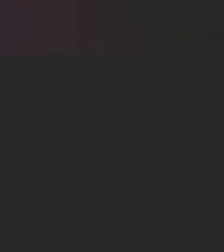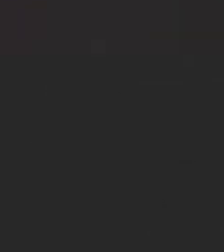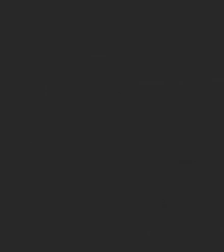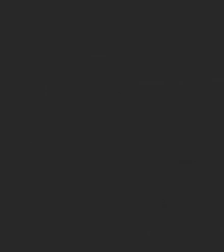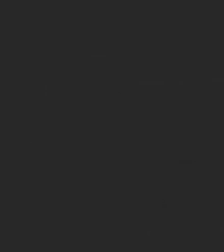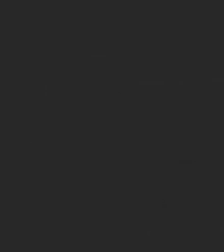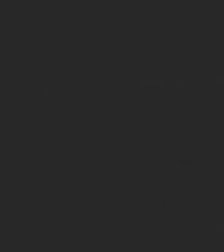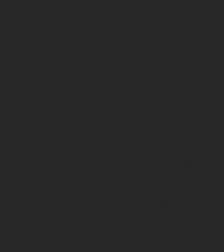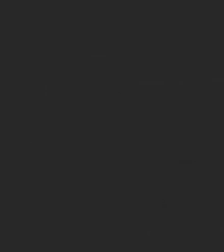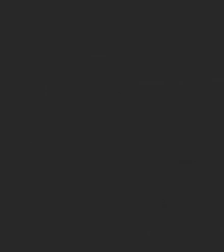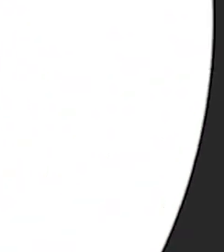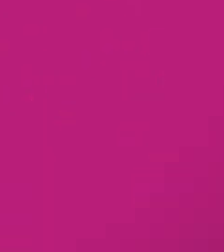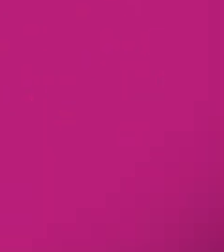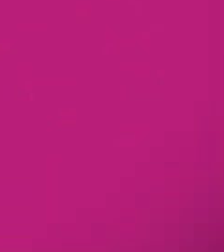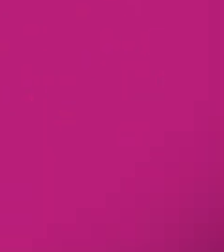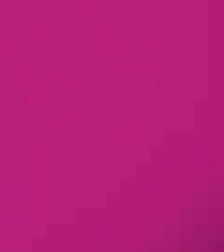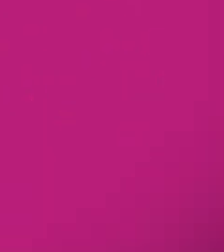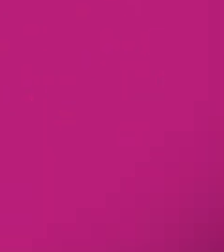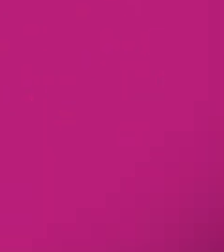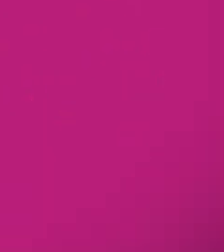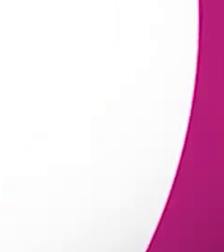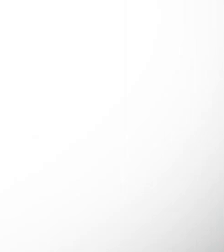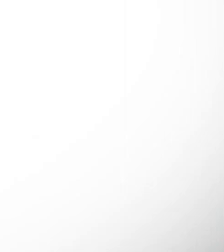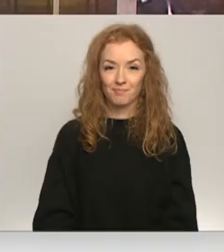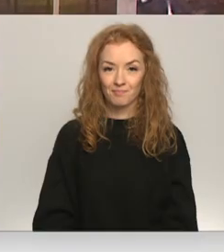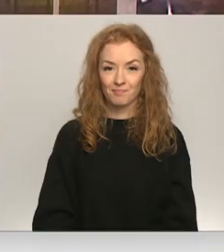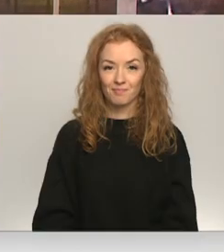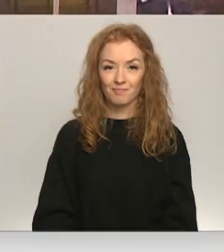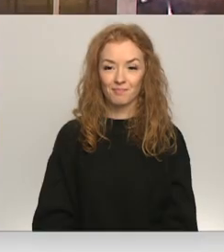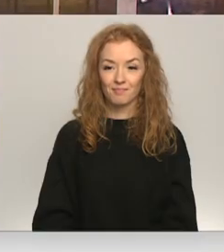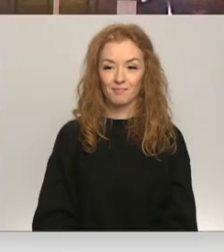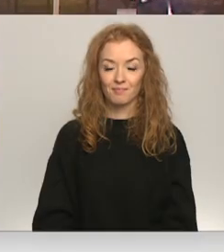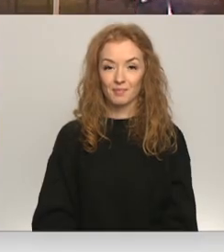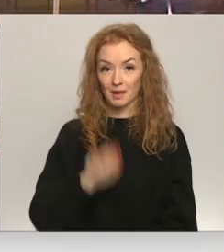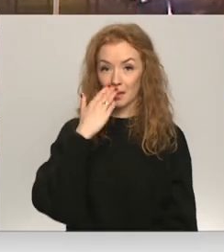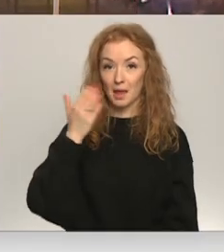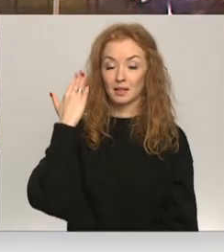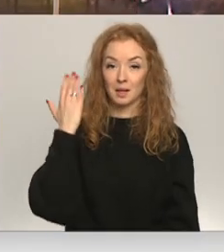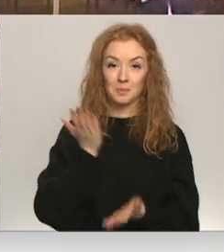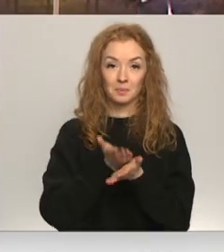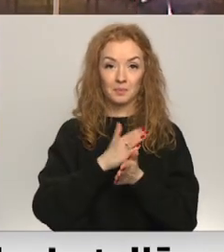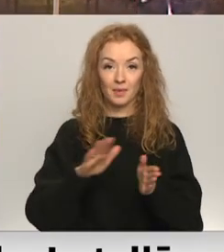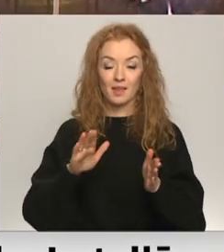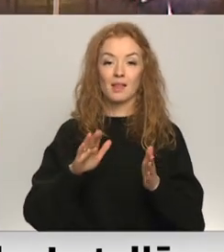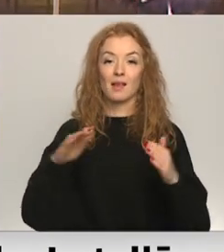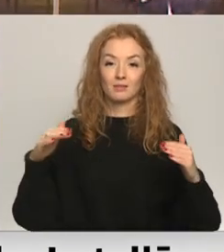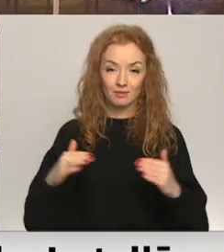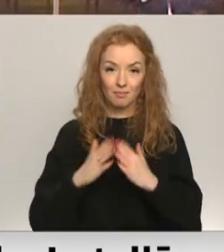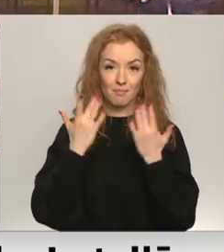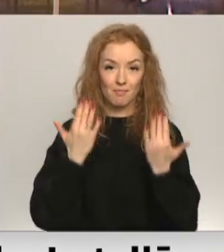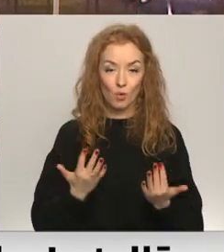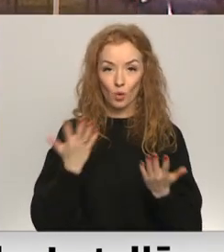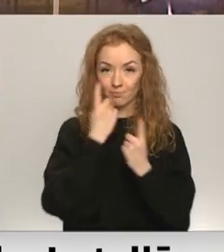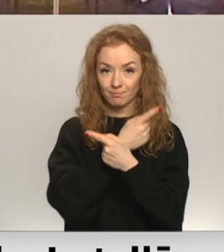Re, visi ēters ir te! Nesen noslēgusies svinīgā ceremonija, kurā